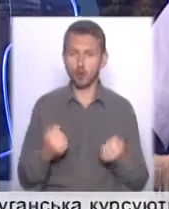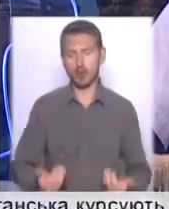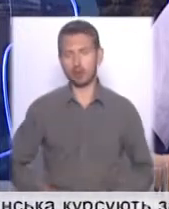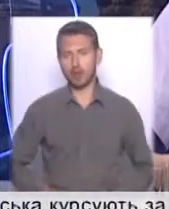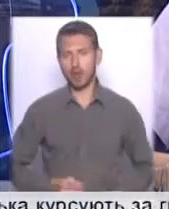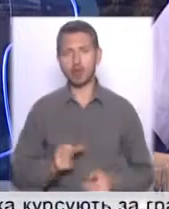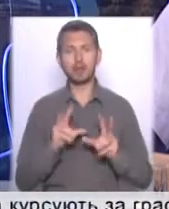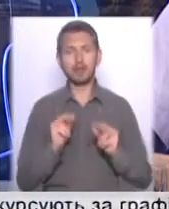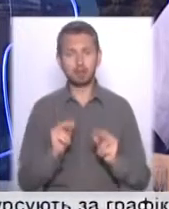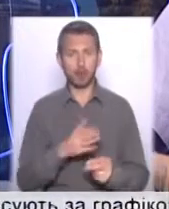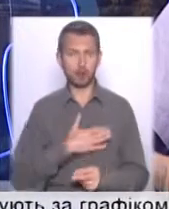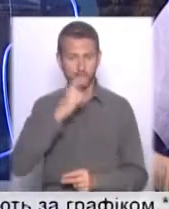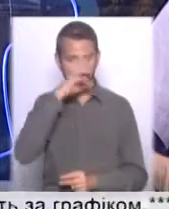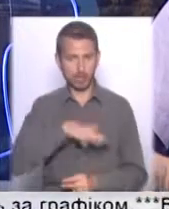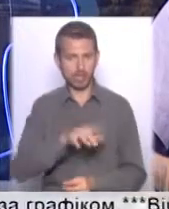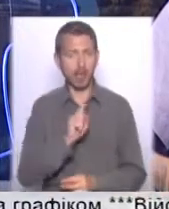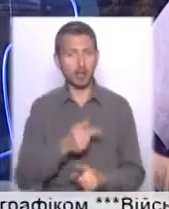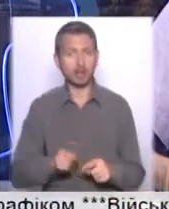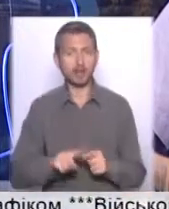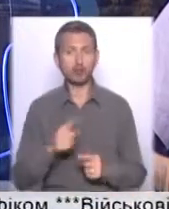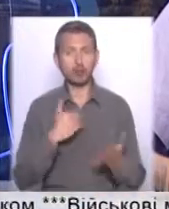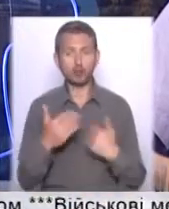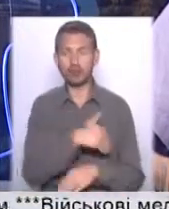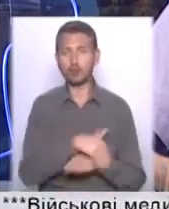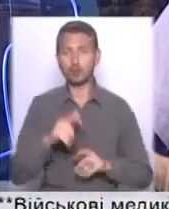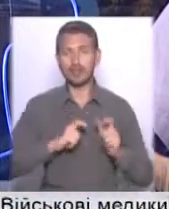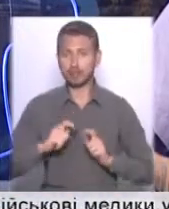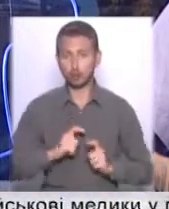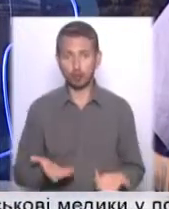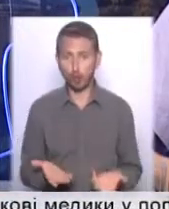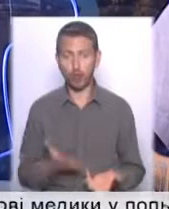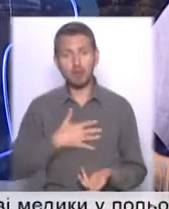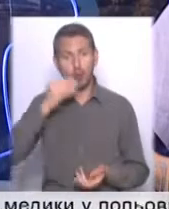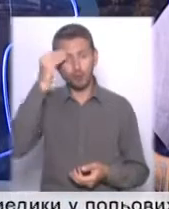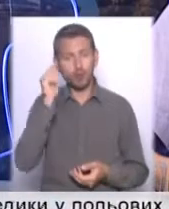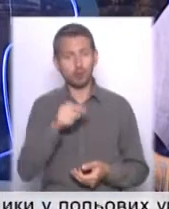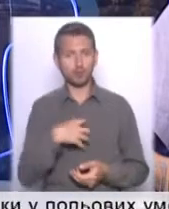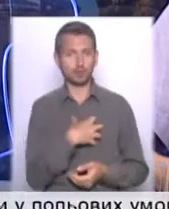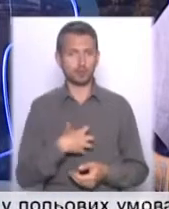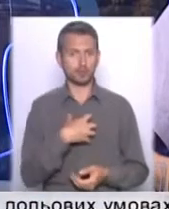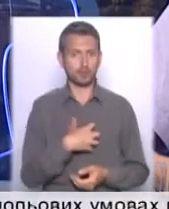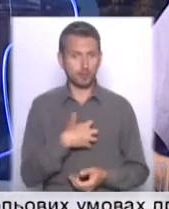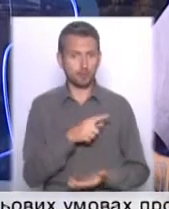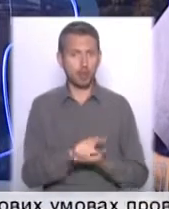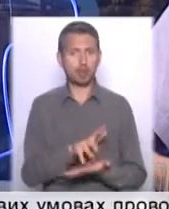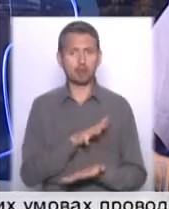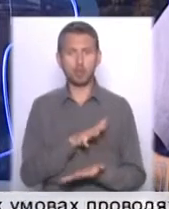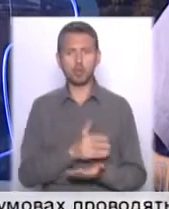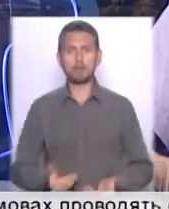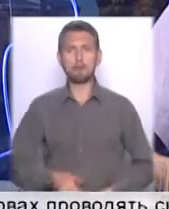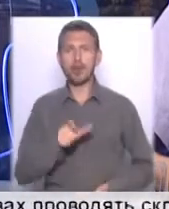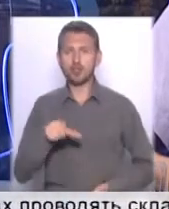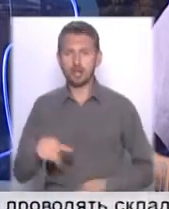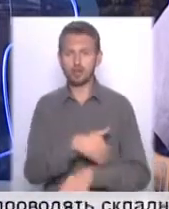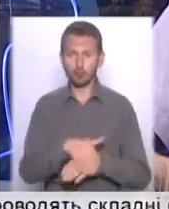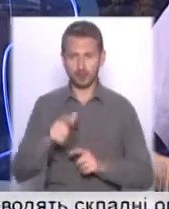на благо нашої країни. Але це, що стосується вулиці Інститутської, на мою думку, тут ключова роль має бути саме мешканці вулиці